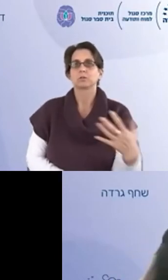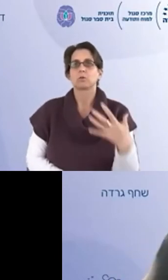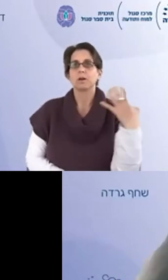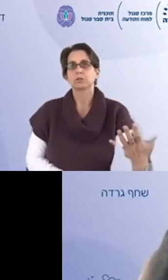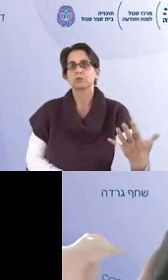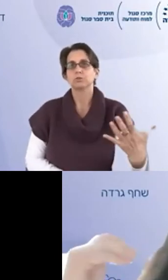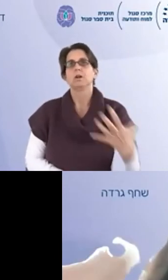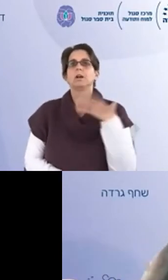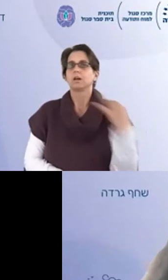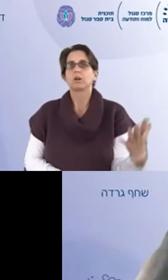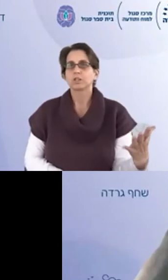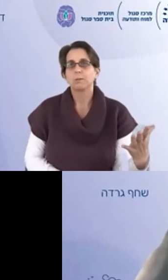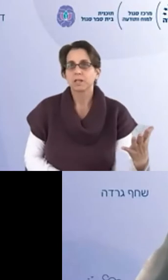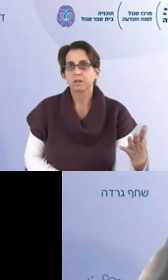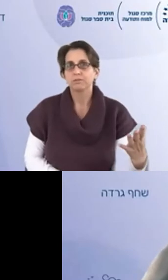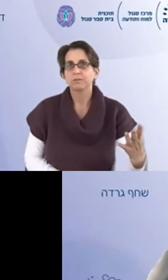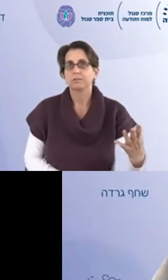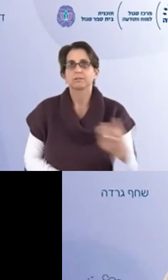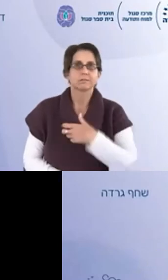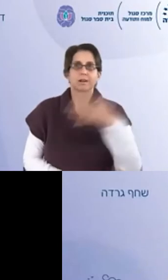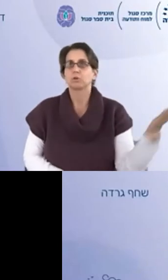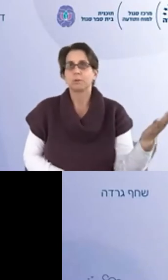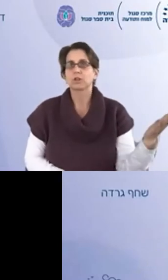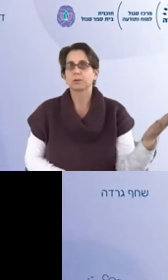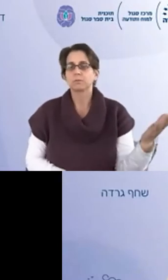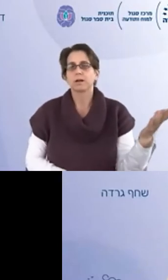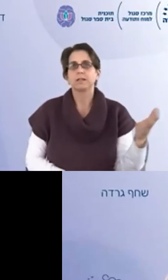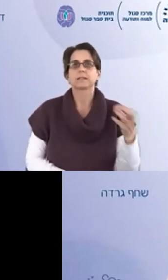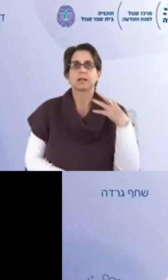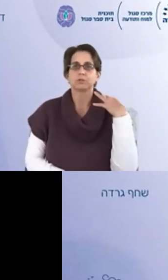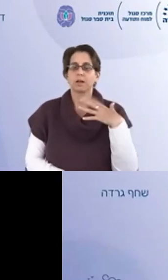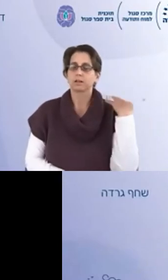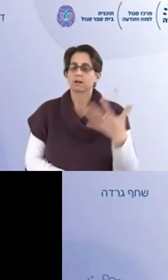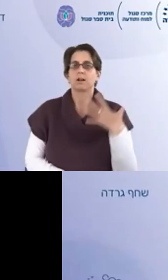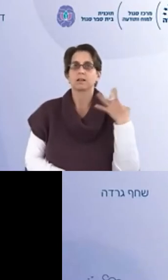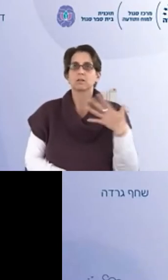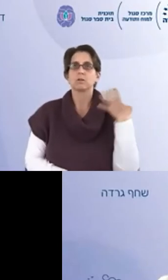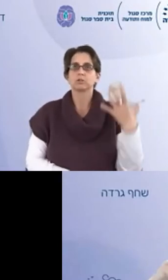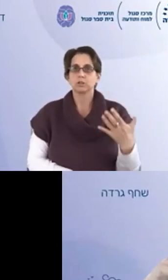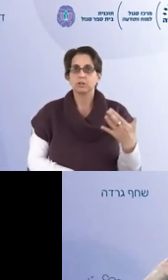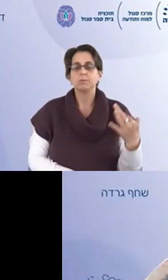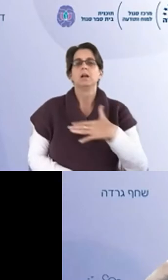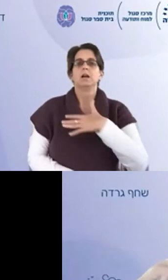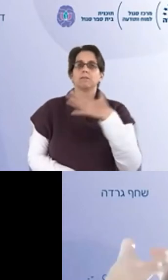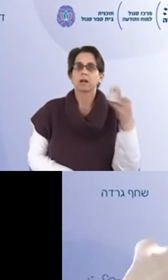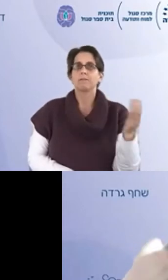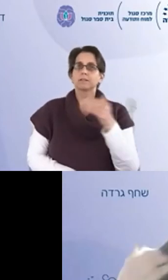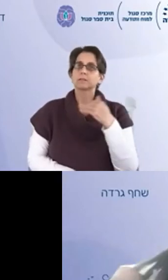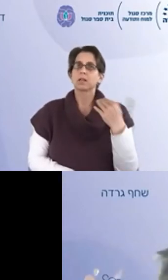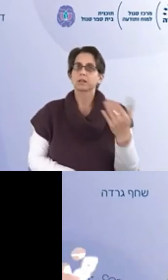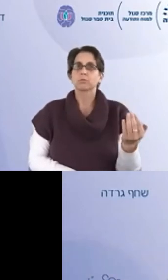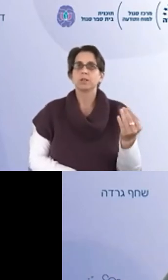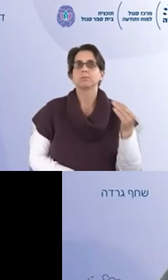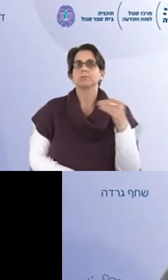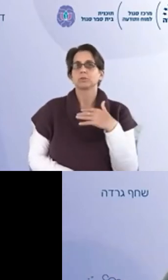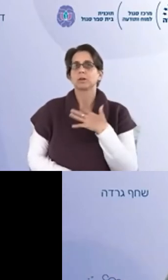קורה משהו אני לא אשר מגיב האוטומט שלי מתפרץ אלא אני יודע רגע ככה לעצור, לנשום ולכוון את